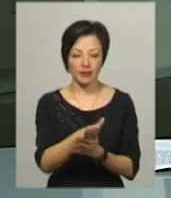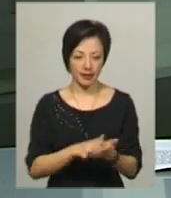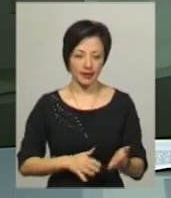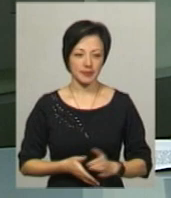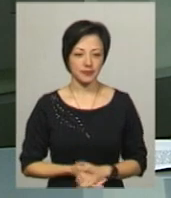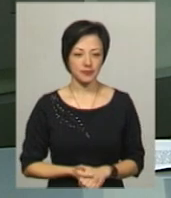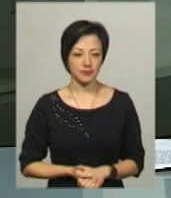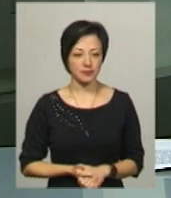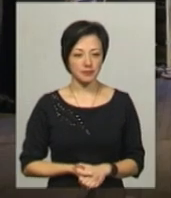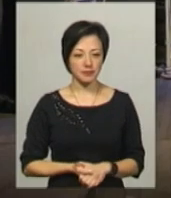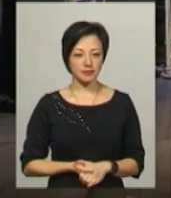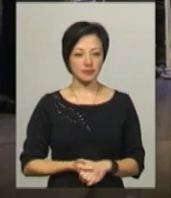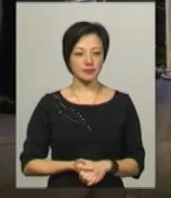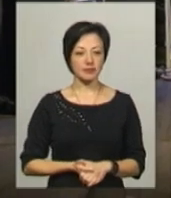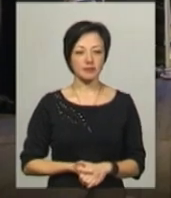Ворожцової.